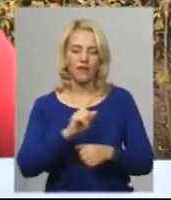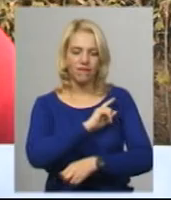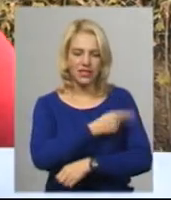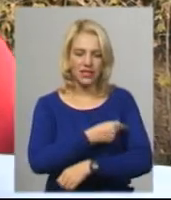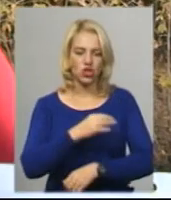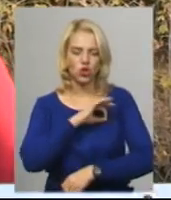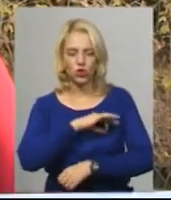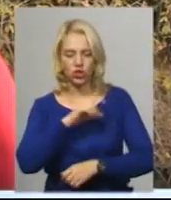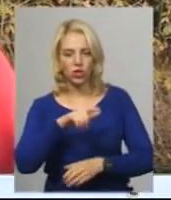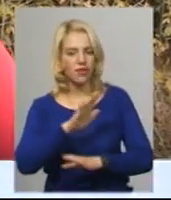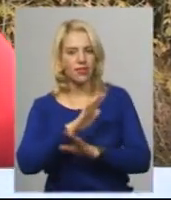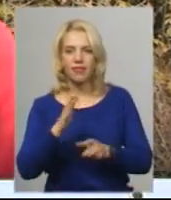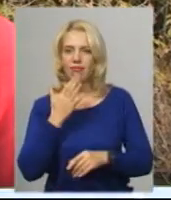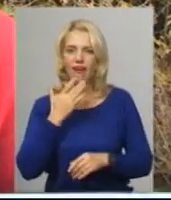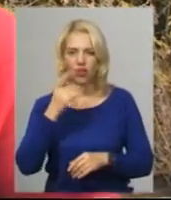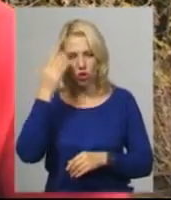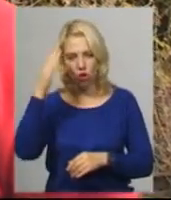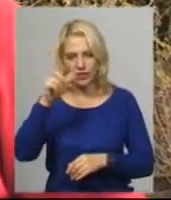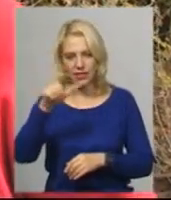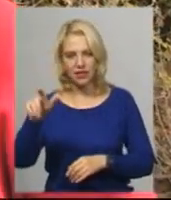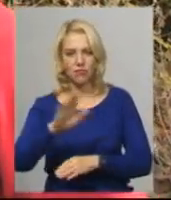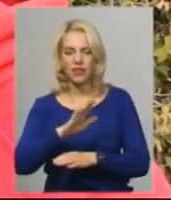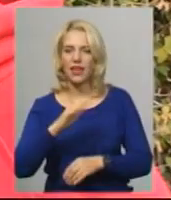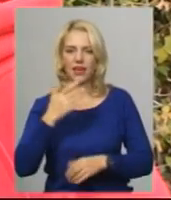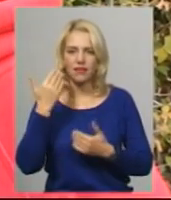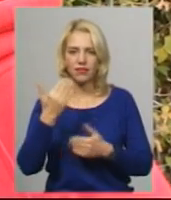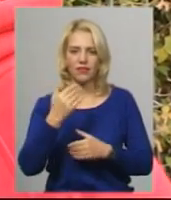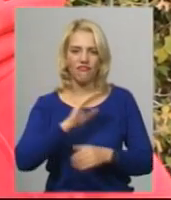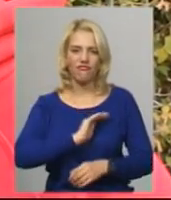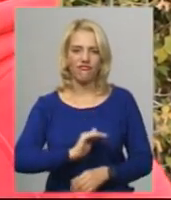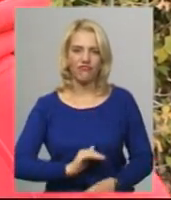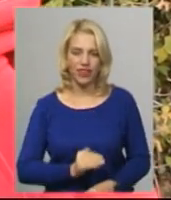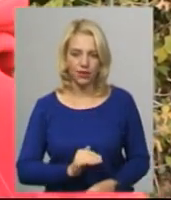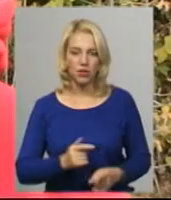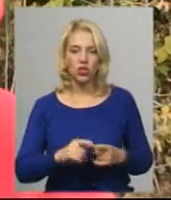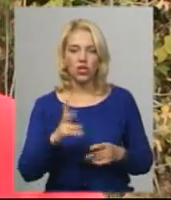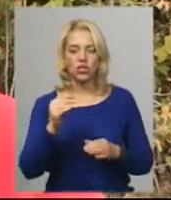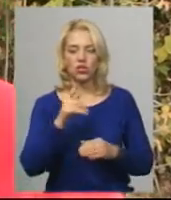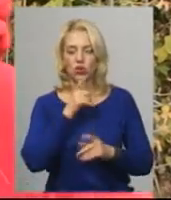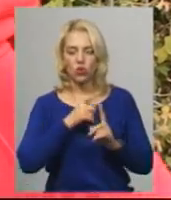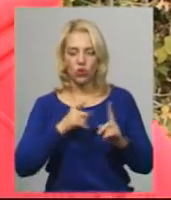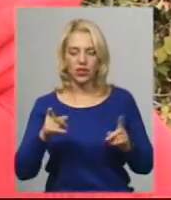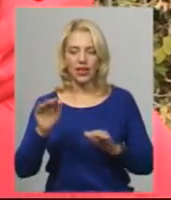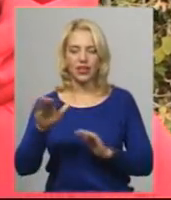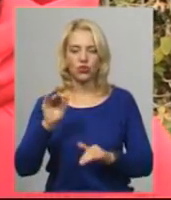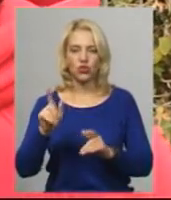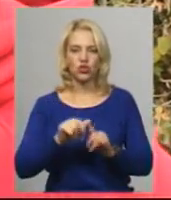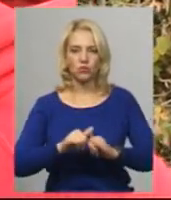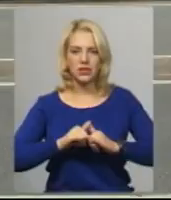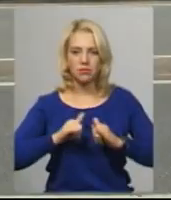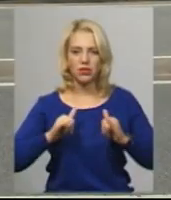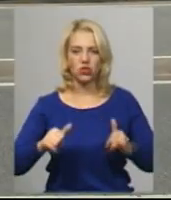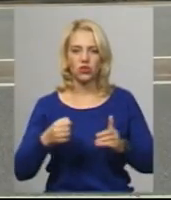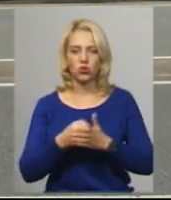іноземці, не іноземні фірми, які зареєстровані на території країни. Срок кредитування, щоб збільшували до більше десяти